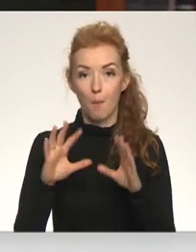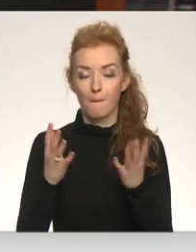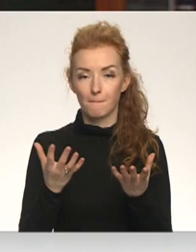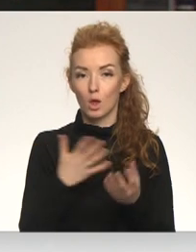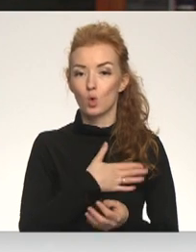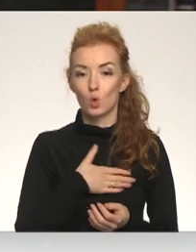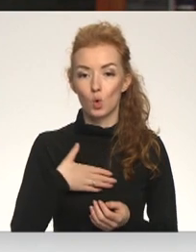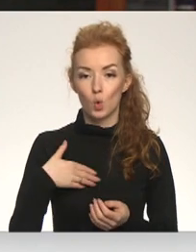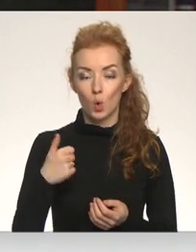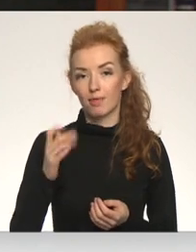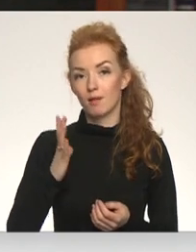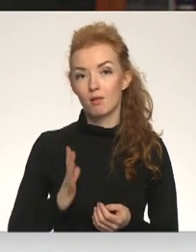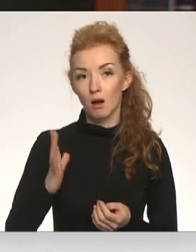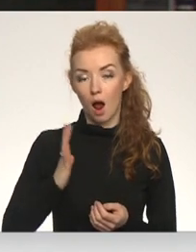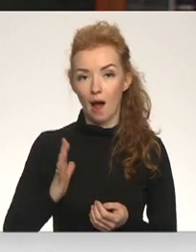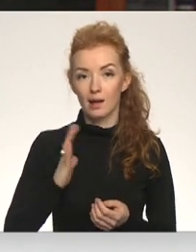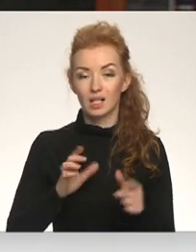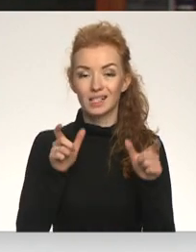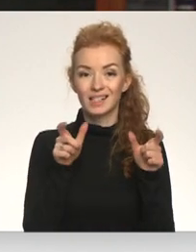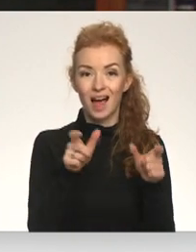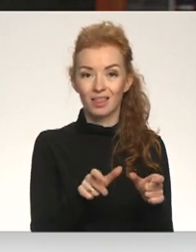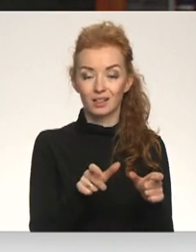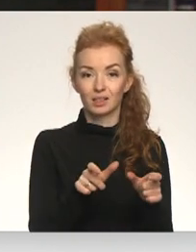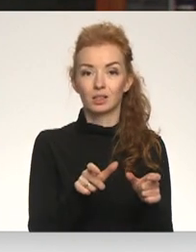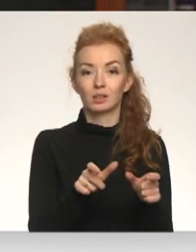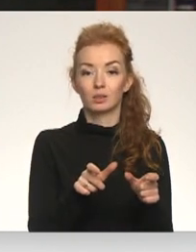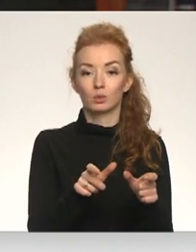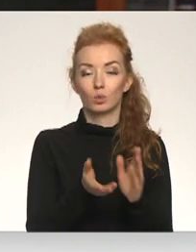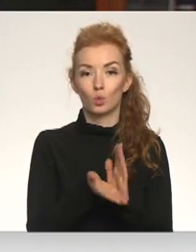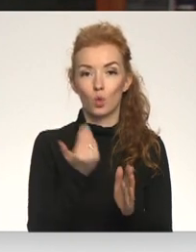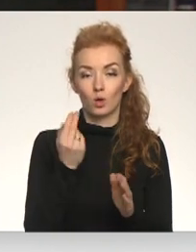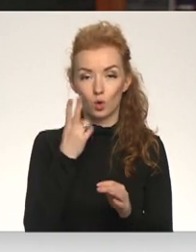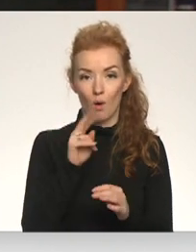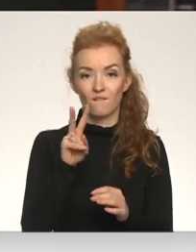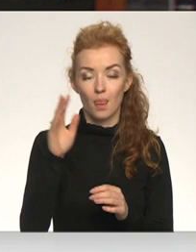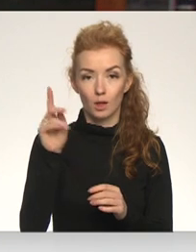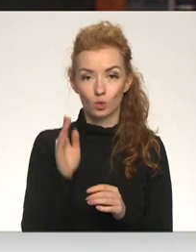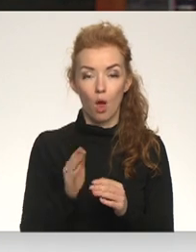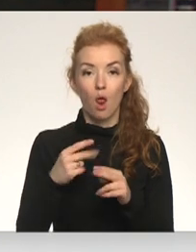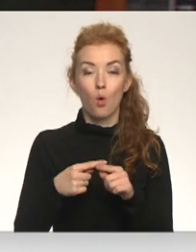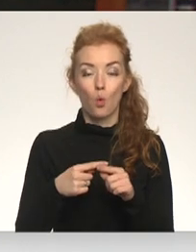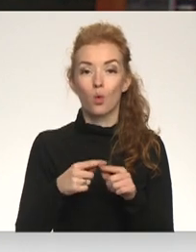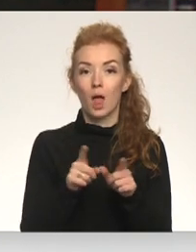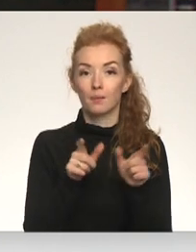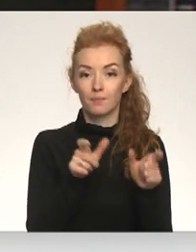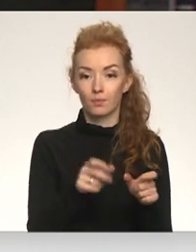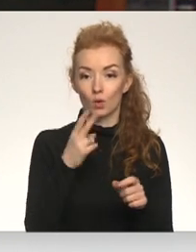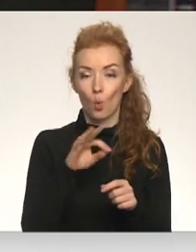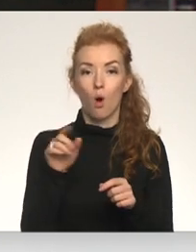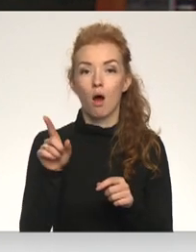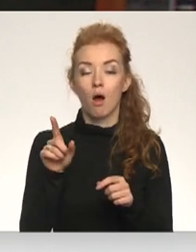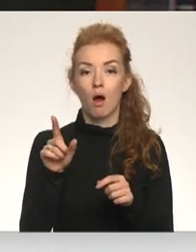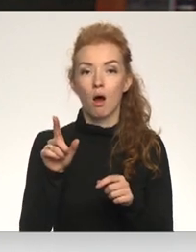ļoti gaida sankcija noņemšana no viennatsvēles ieguvis un sankcija noņemšanas no Irānas